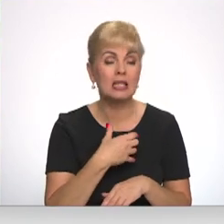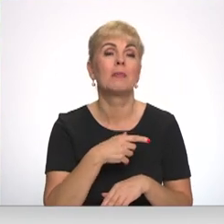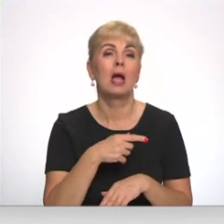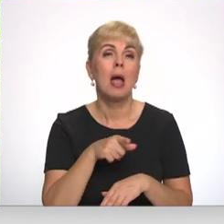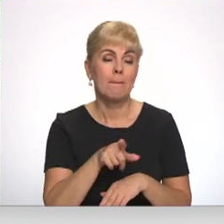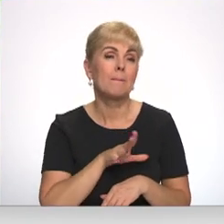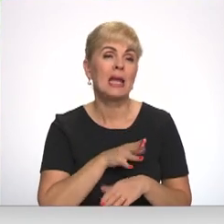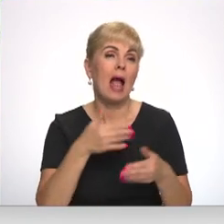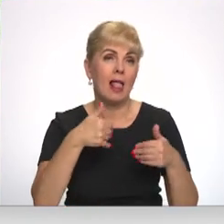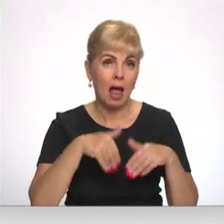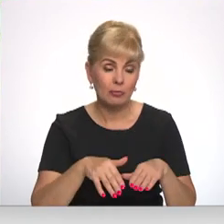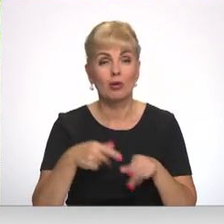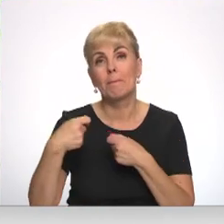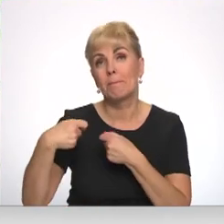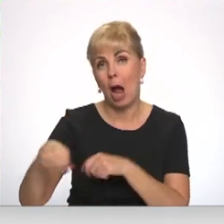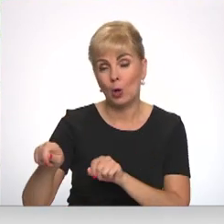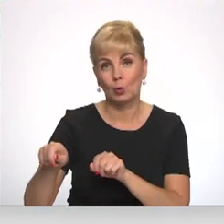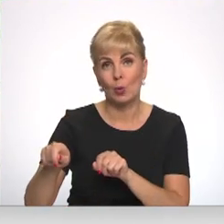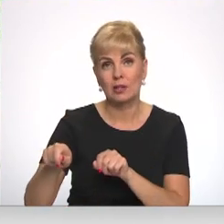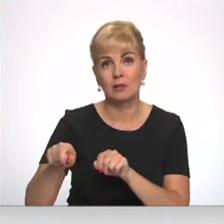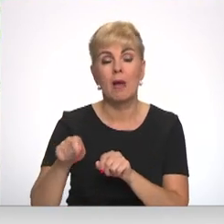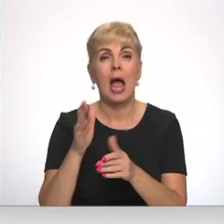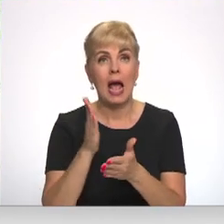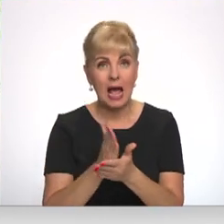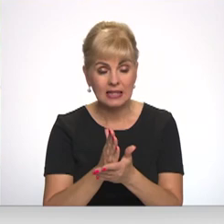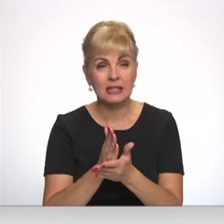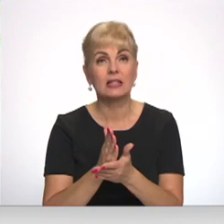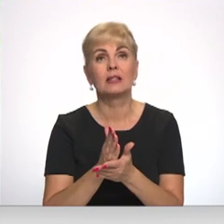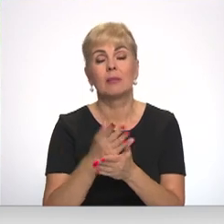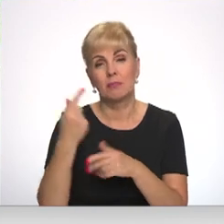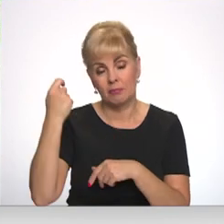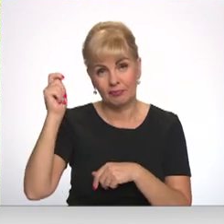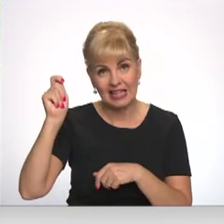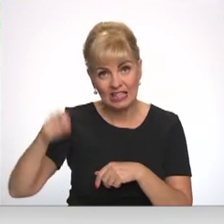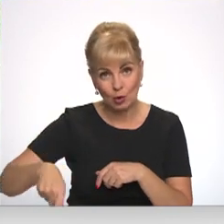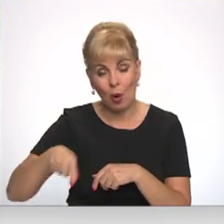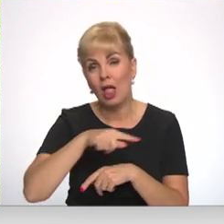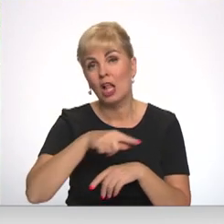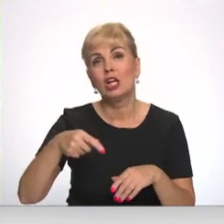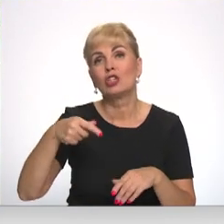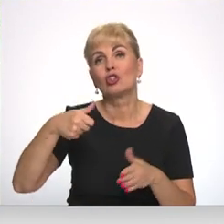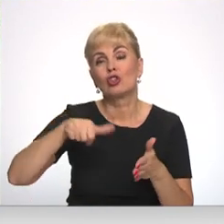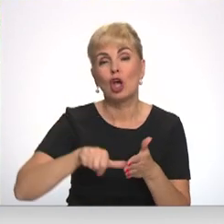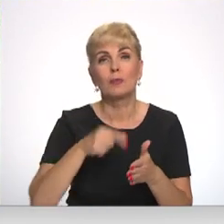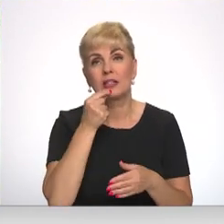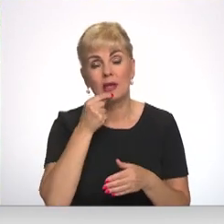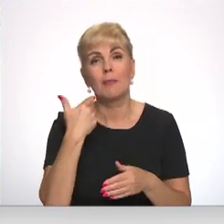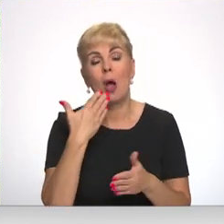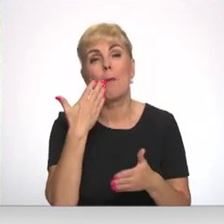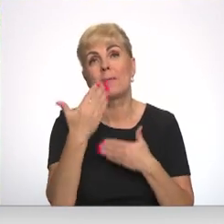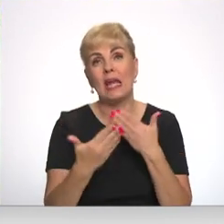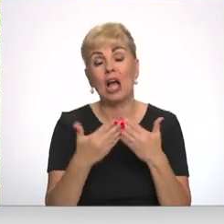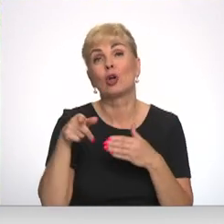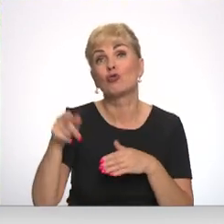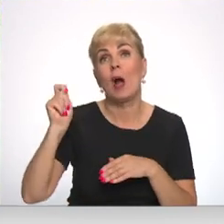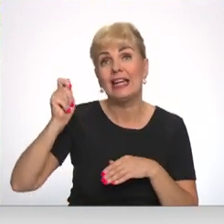bija lēmums tāds, ka mēs viņu patreiz esam izsolījuši, un līdz 16. septembrim ir pieteikšanās uz šo